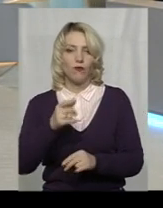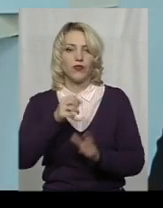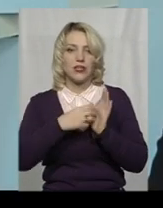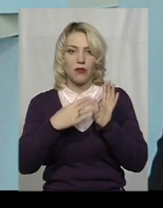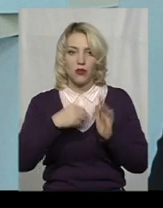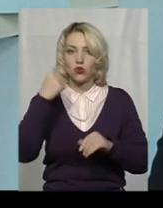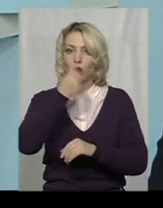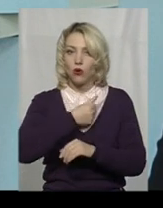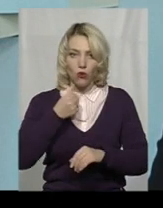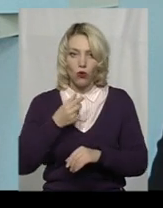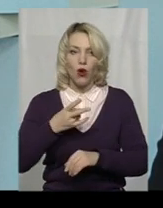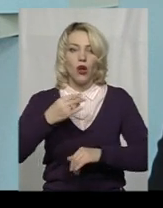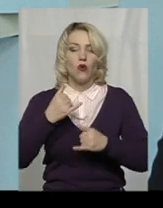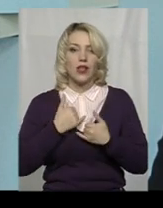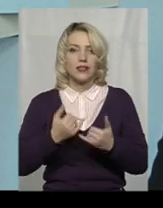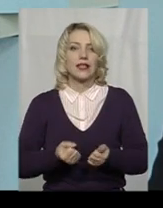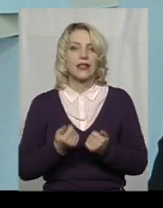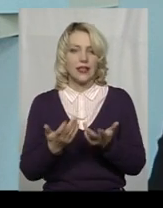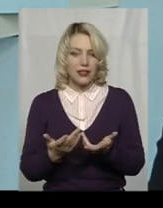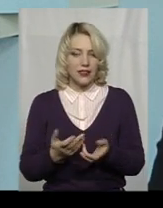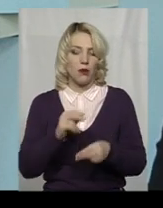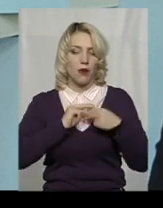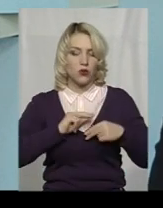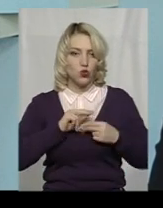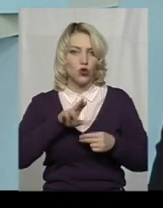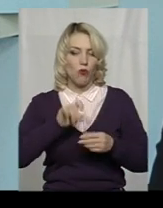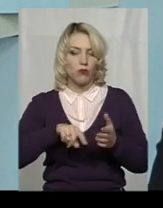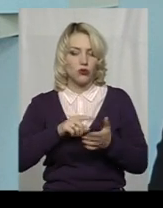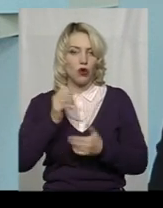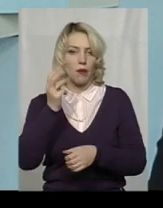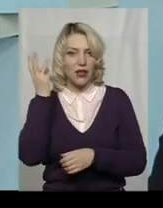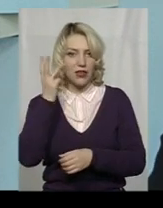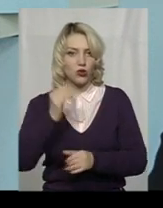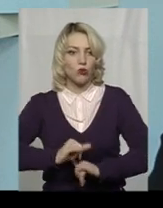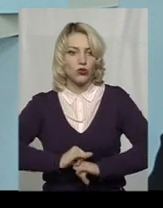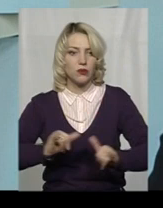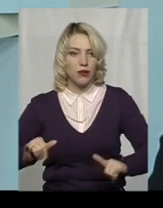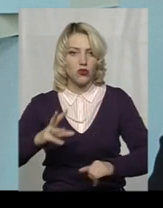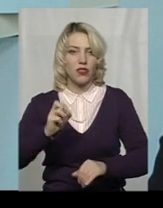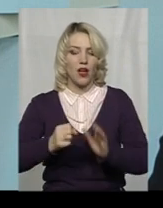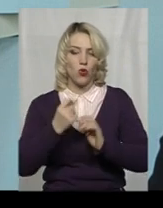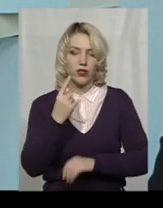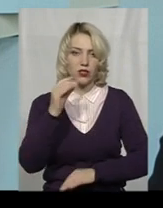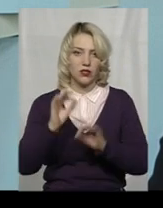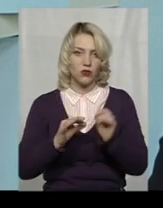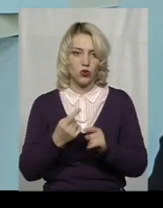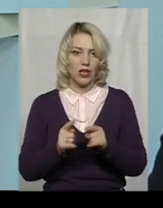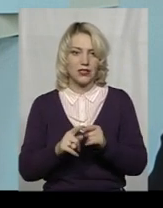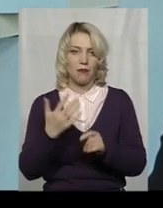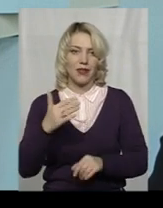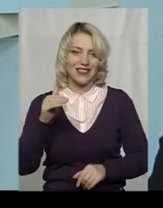нас кількість працюючих по місту Хмельницькому збільшилася на 11%, а це